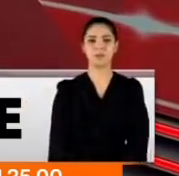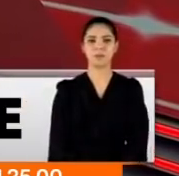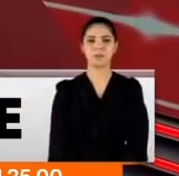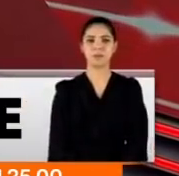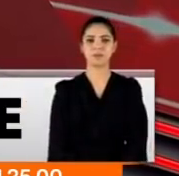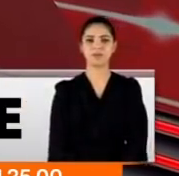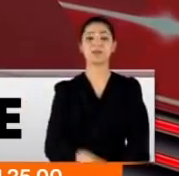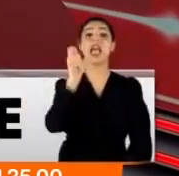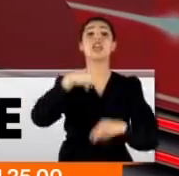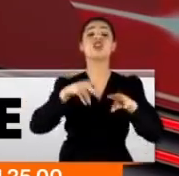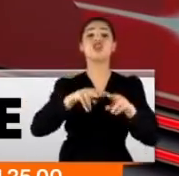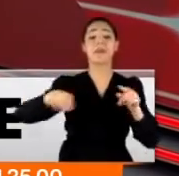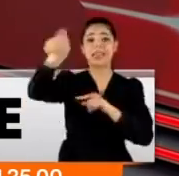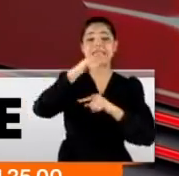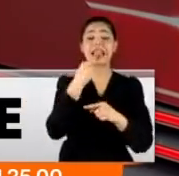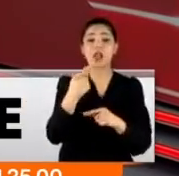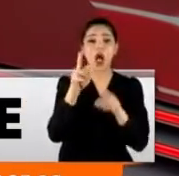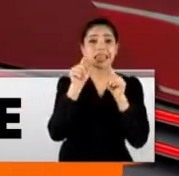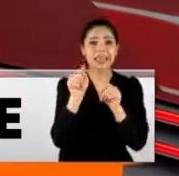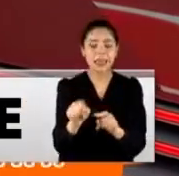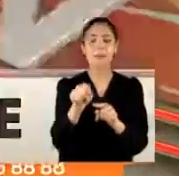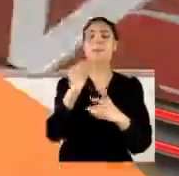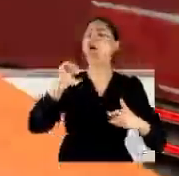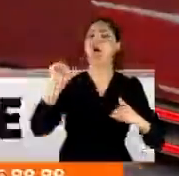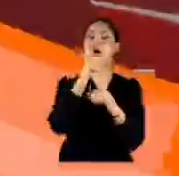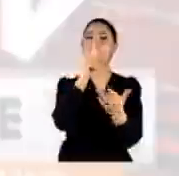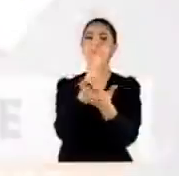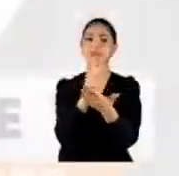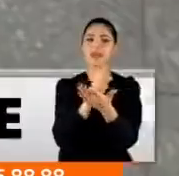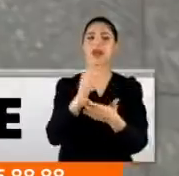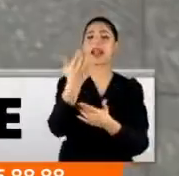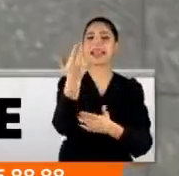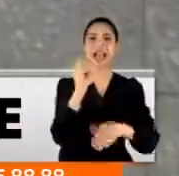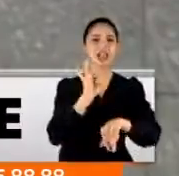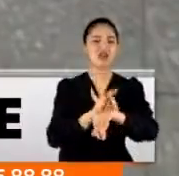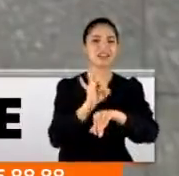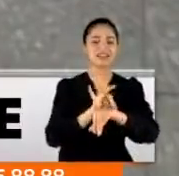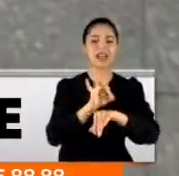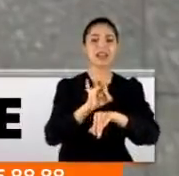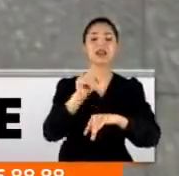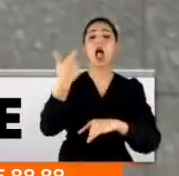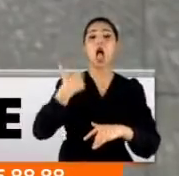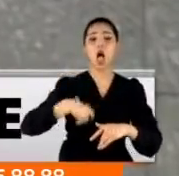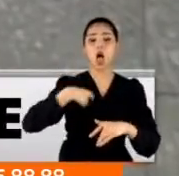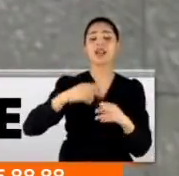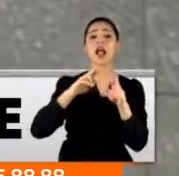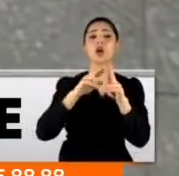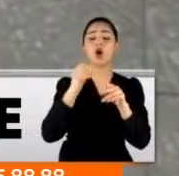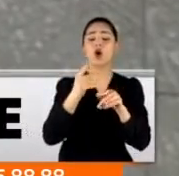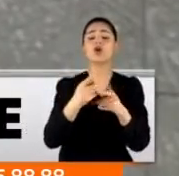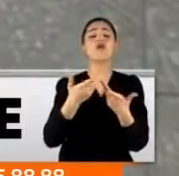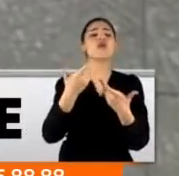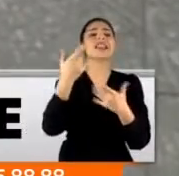Cem Öğretir sizin de belirttiğiniz gibi en önemli kararları önümüzdeki dakikalarda özellikle pandeminin